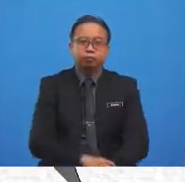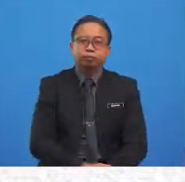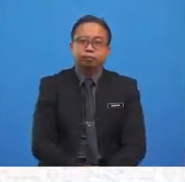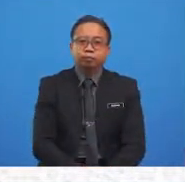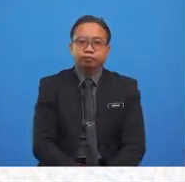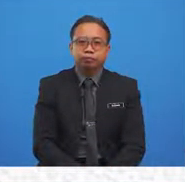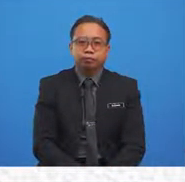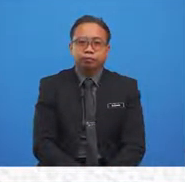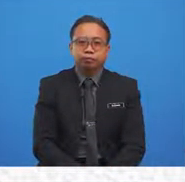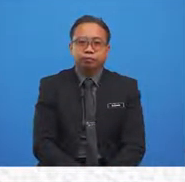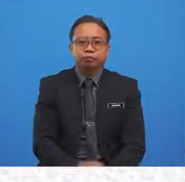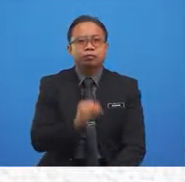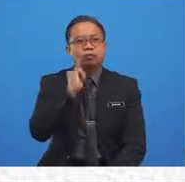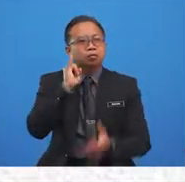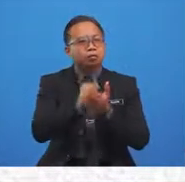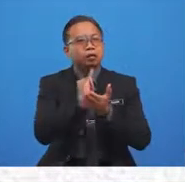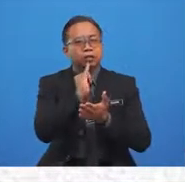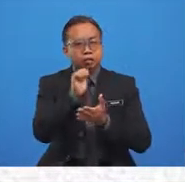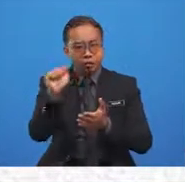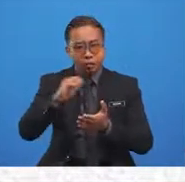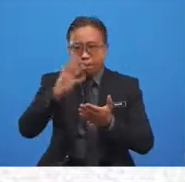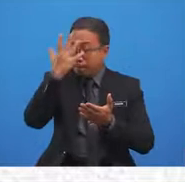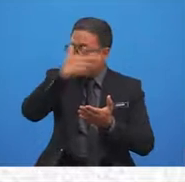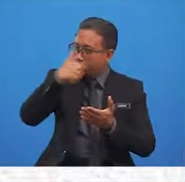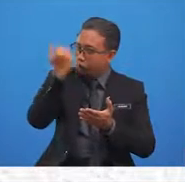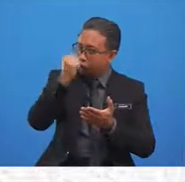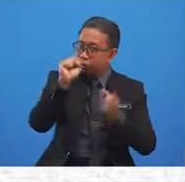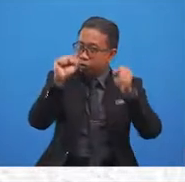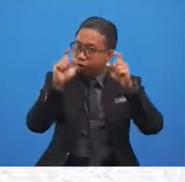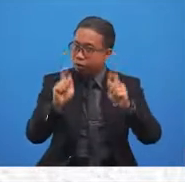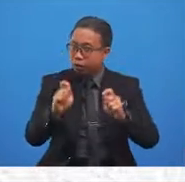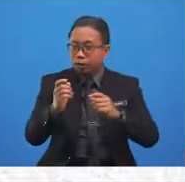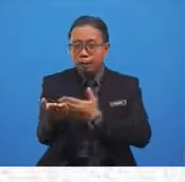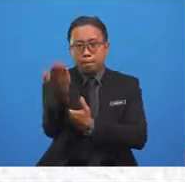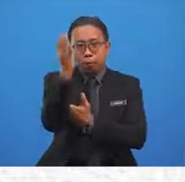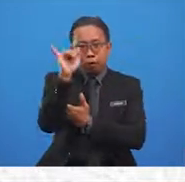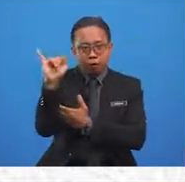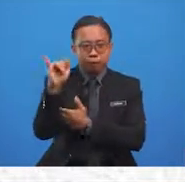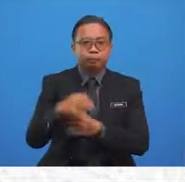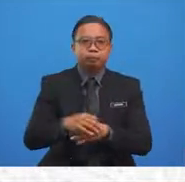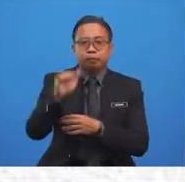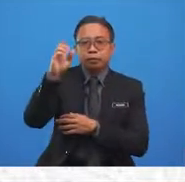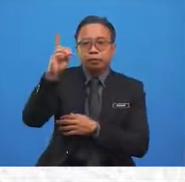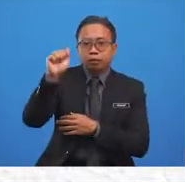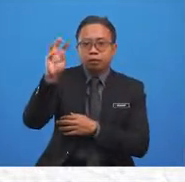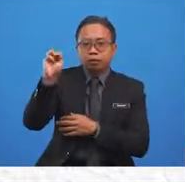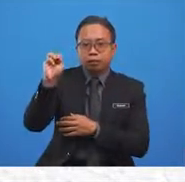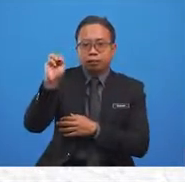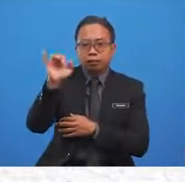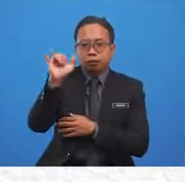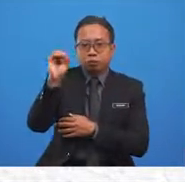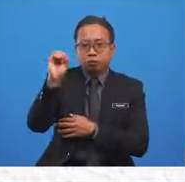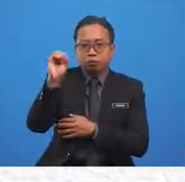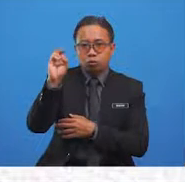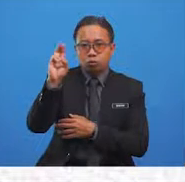It is a beautiful Saturday morning. Adam, Yusuf